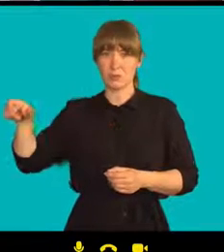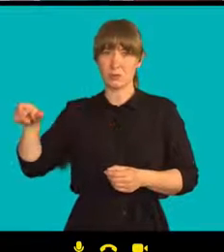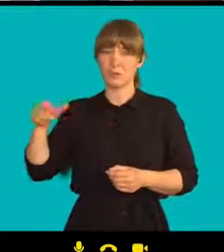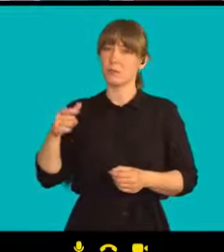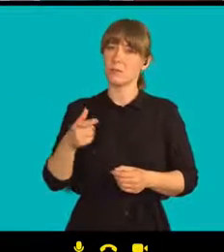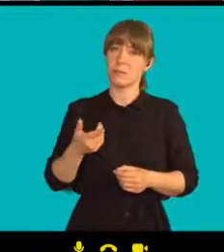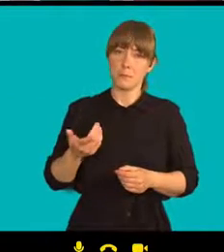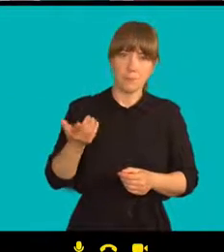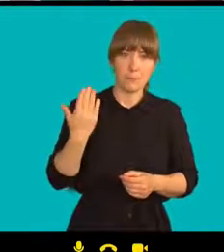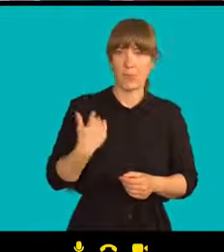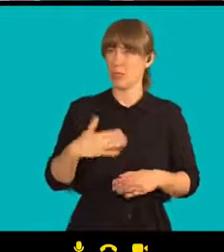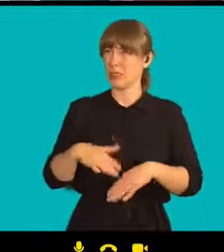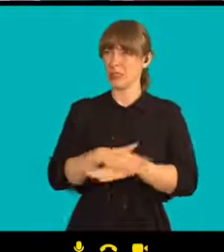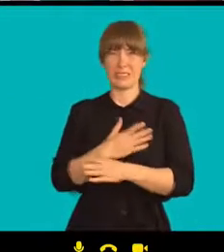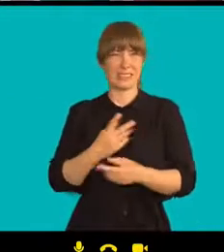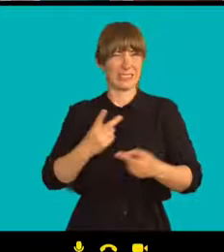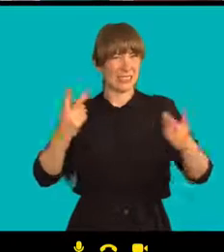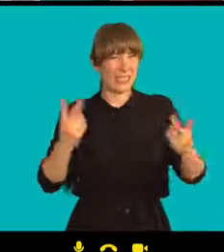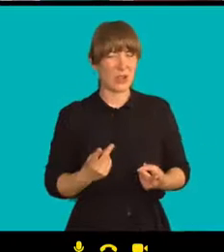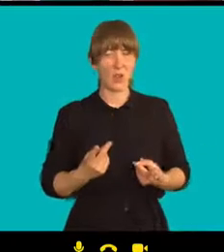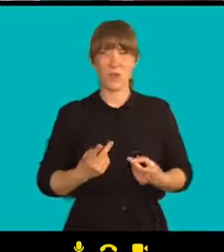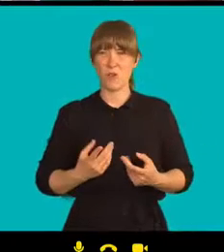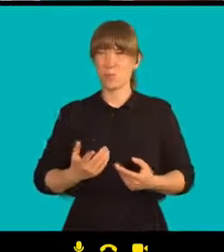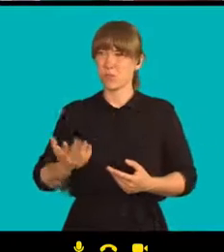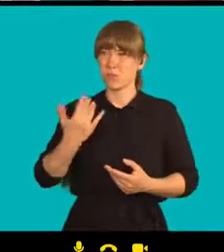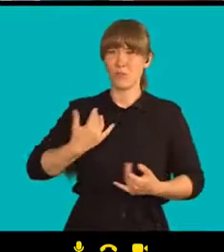si připadají z násilnění.